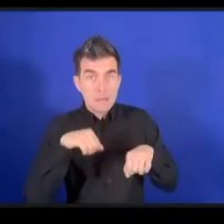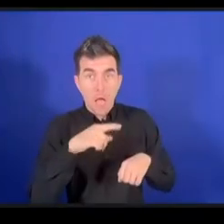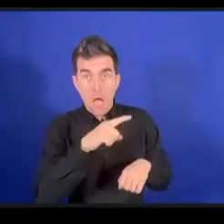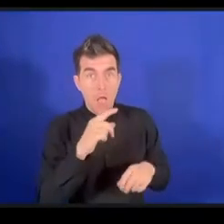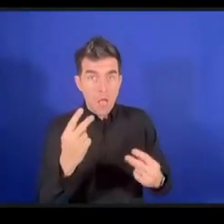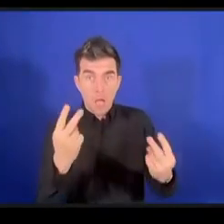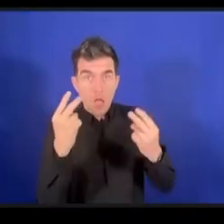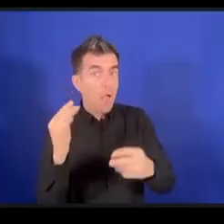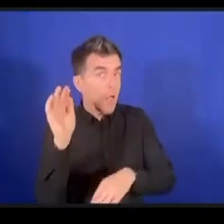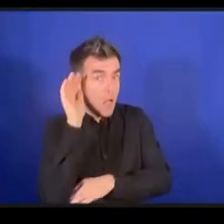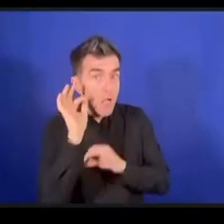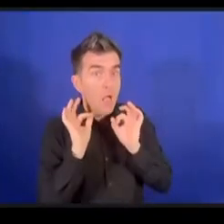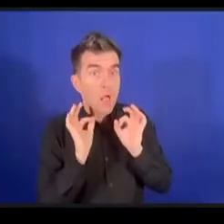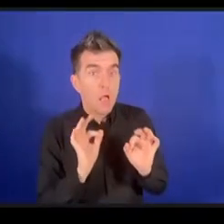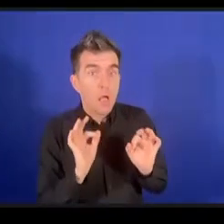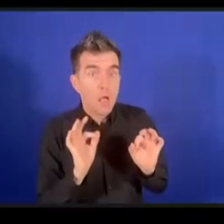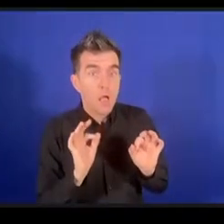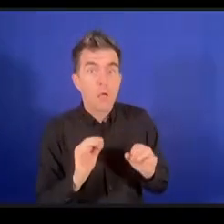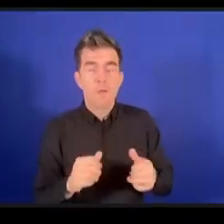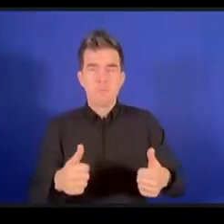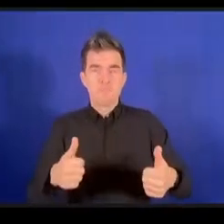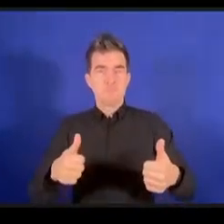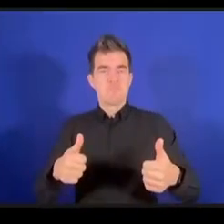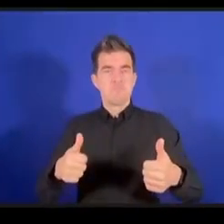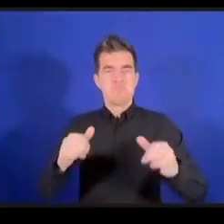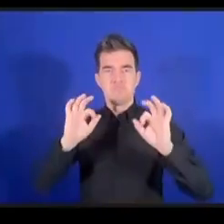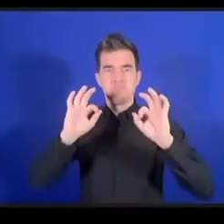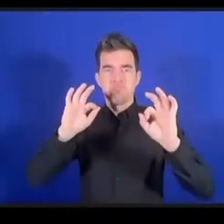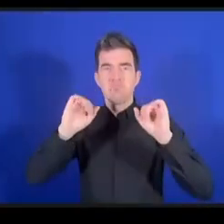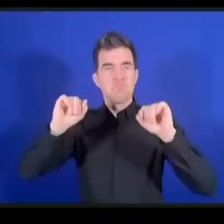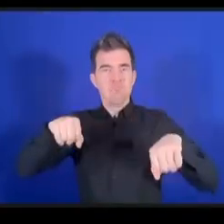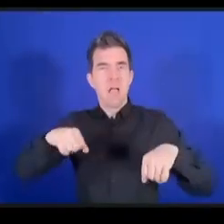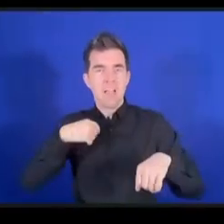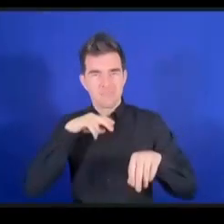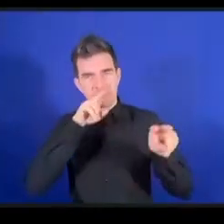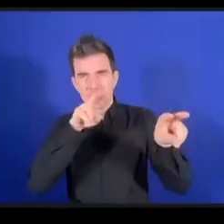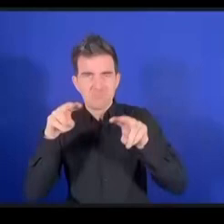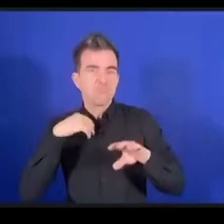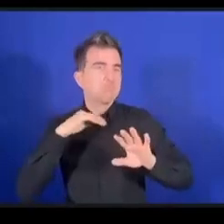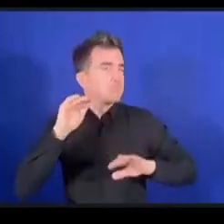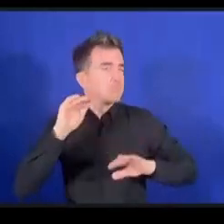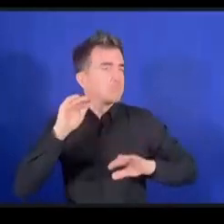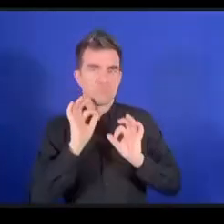تسمعونني وترونني نسمعك ونرأك